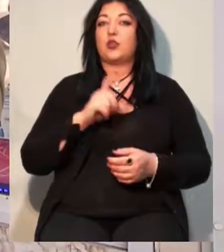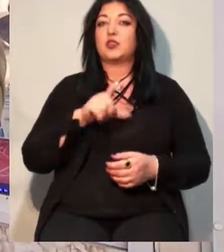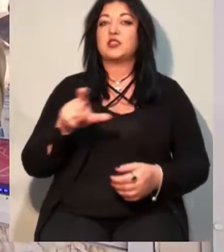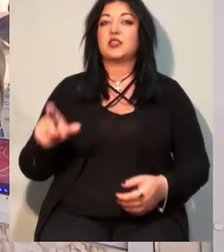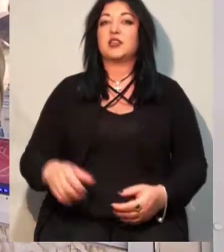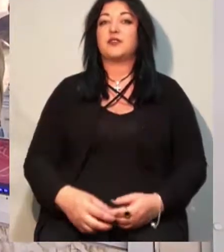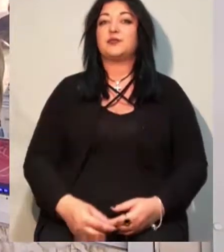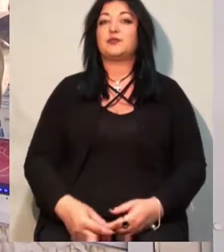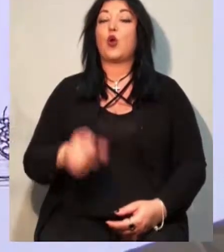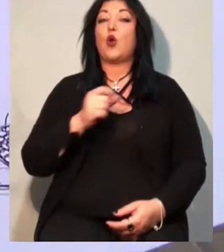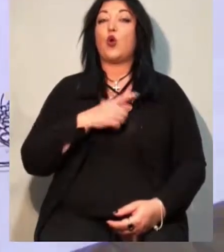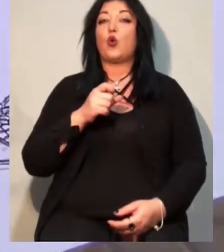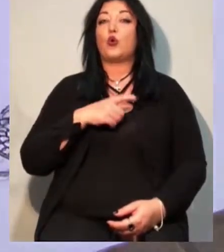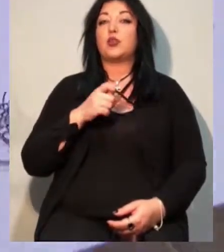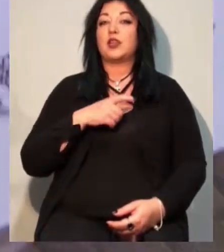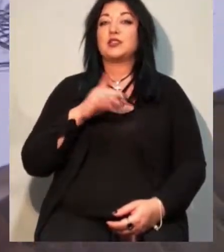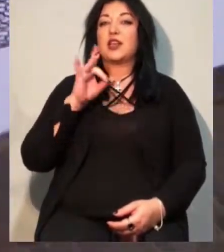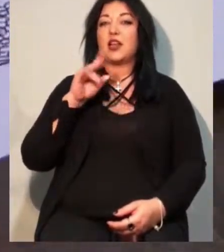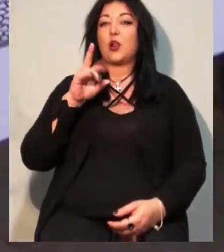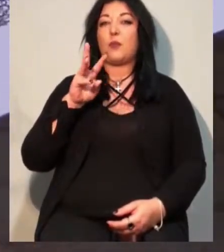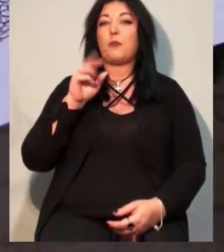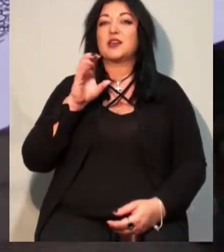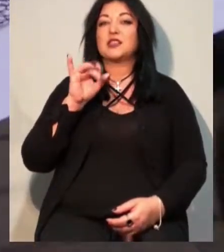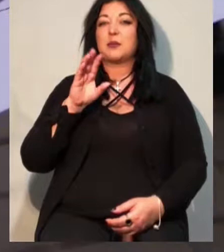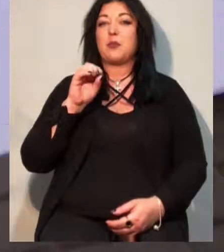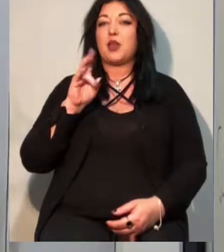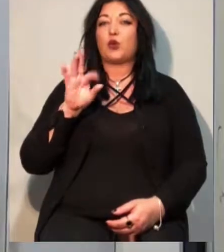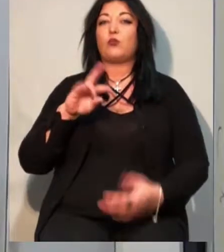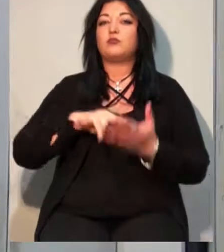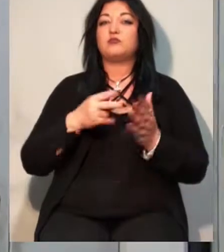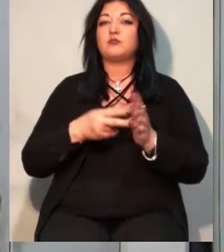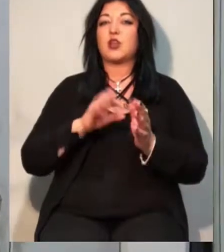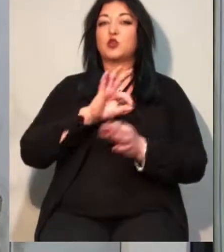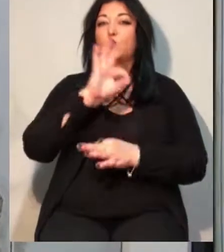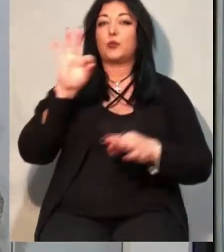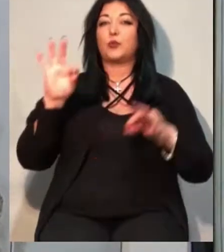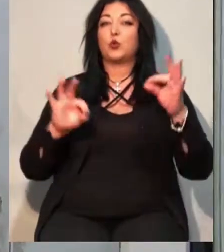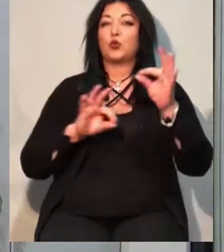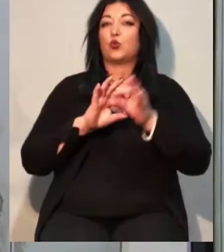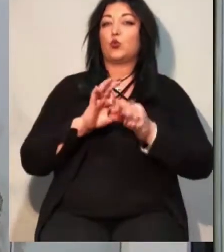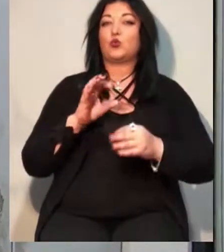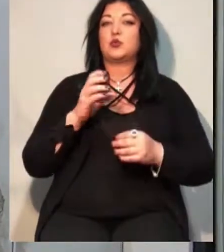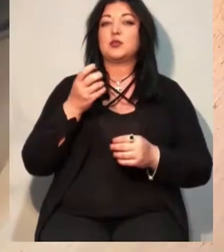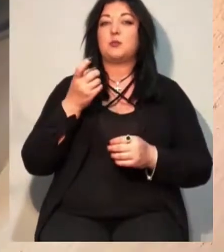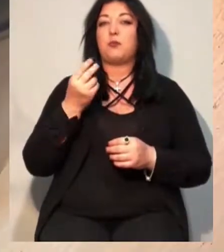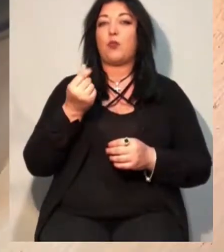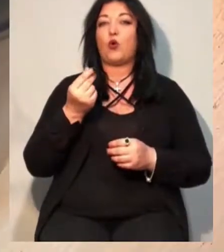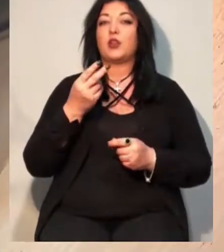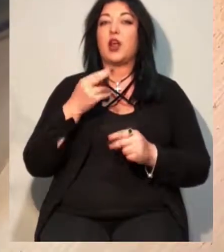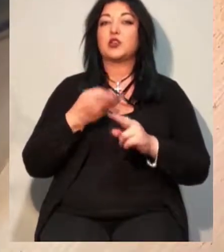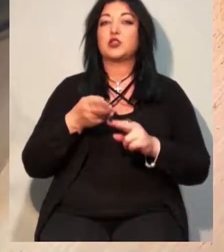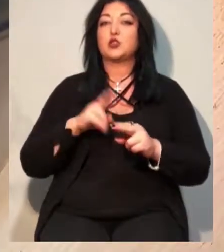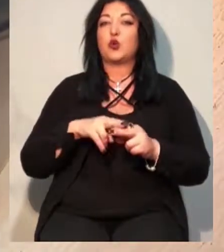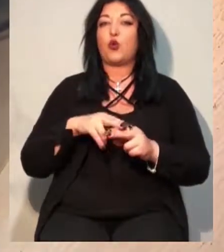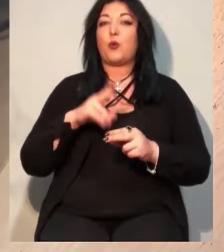Одеський митець Кирило Максименко планує зробити скульптуру з монет, що вийшли з обігу. Для цього оголосив про їхній